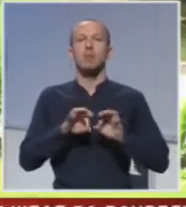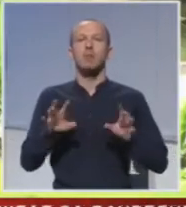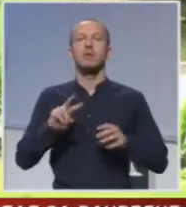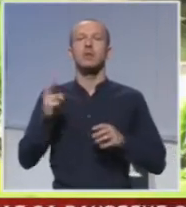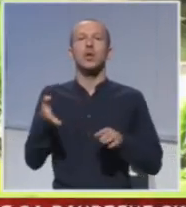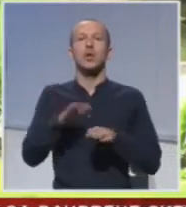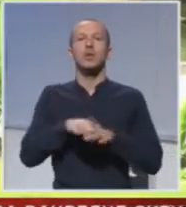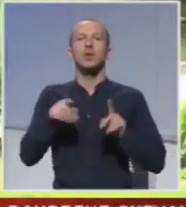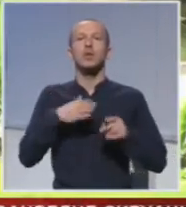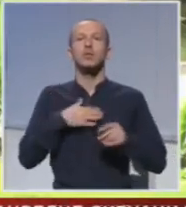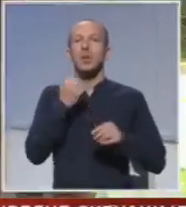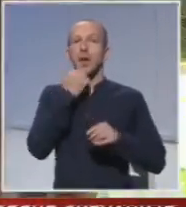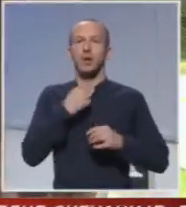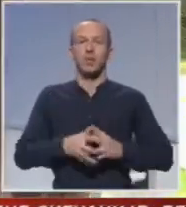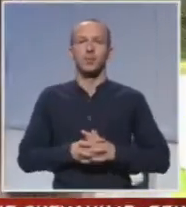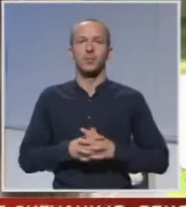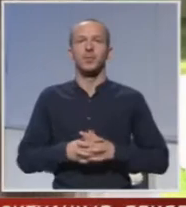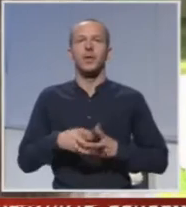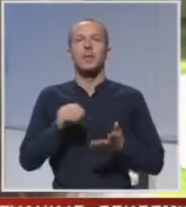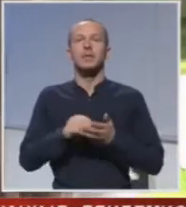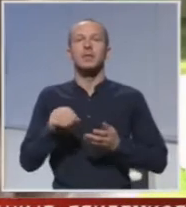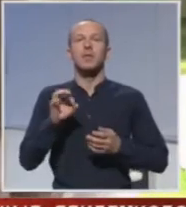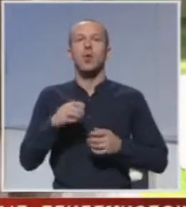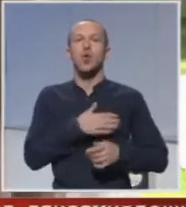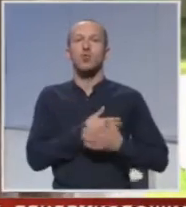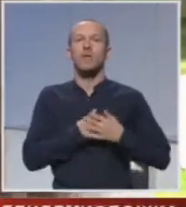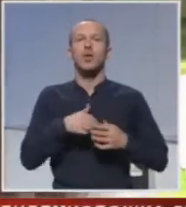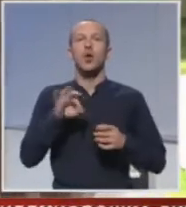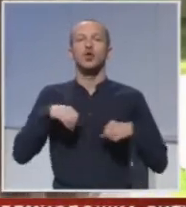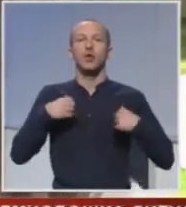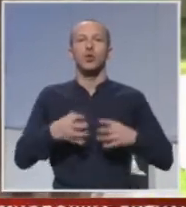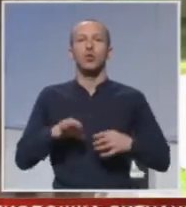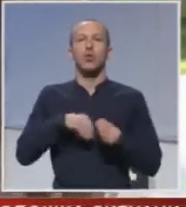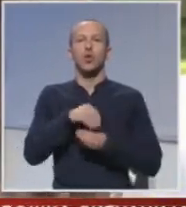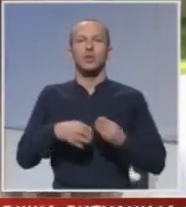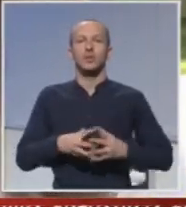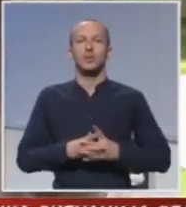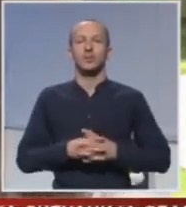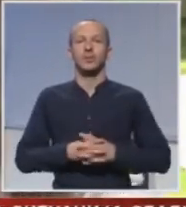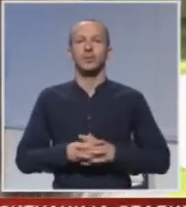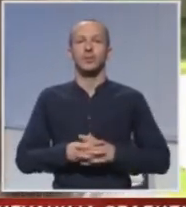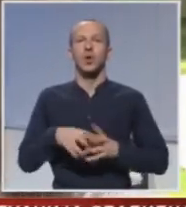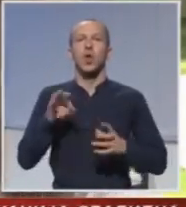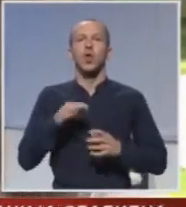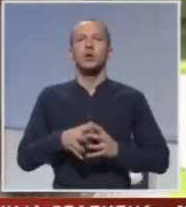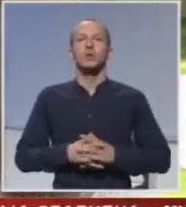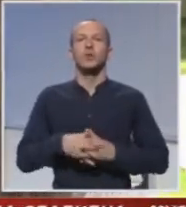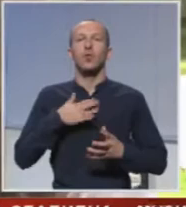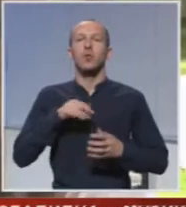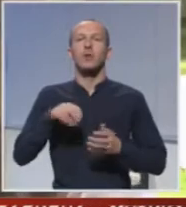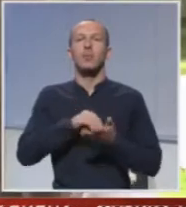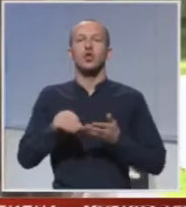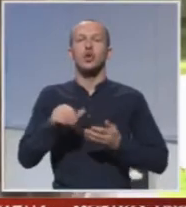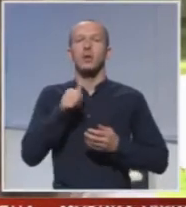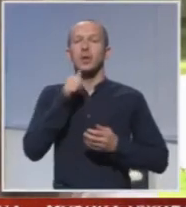da mi drugi nameću neke svoje pravilo. Pisala sam o ljubav i o životu, ljudi, moram da pišim